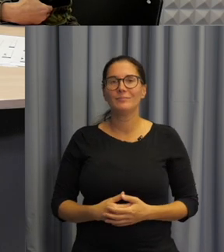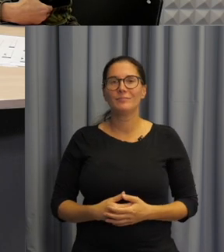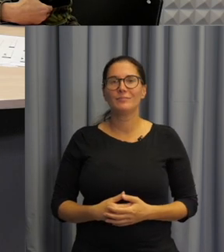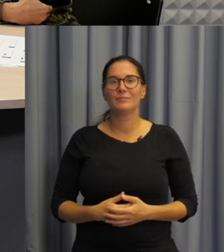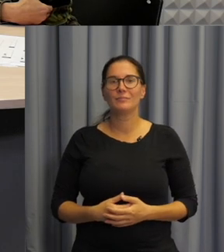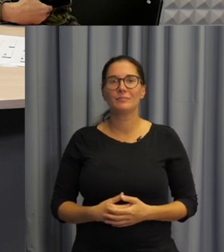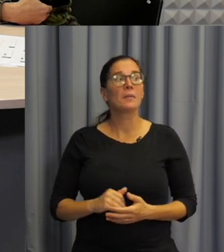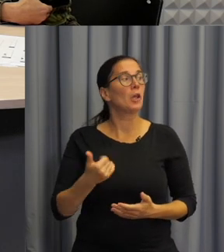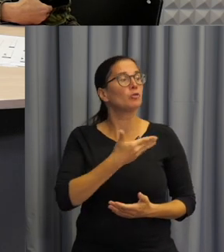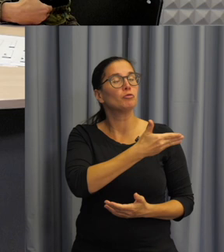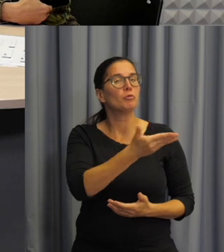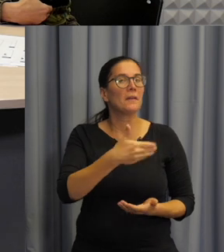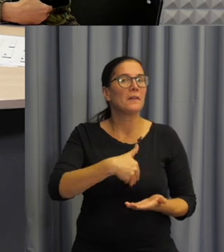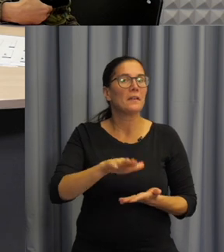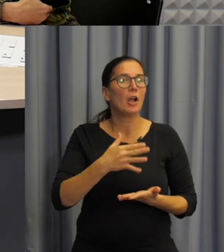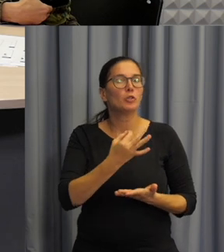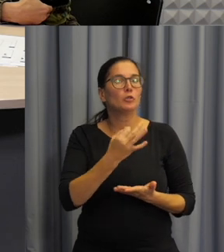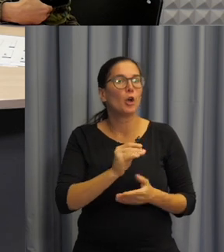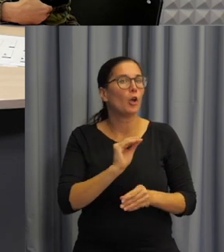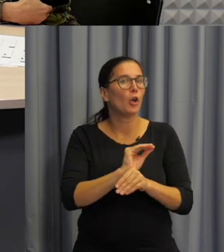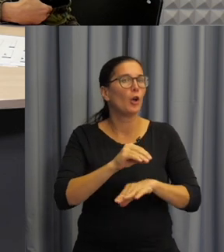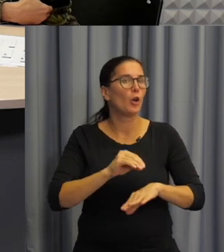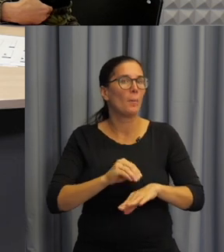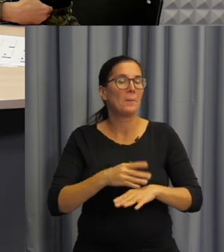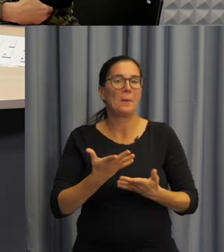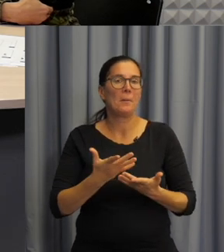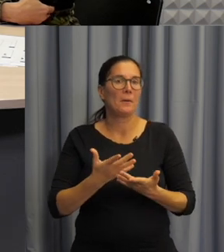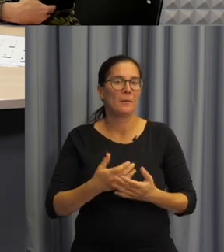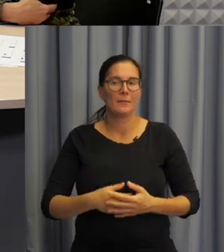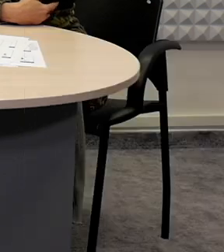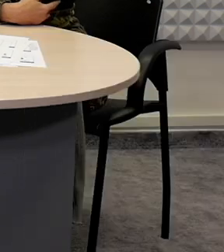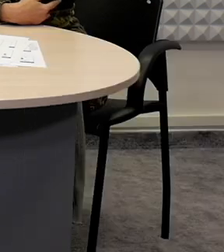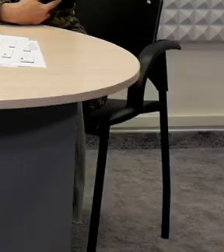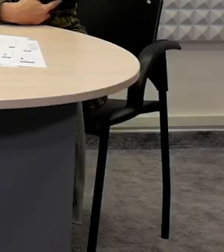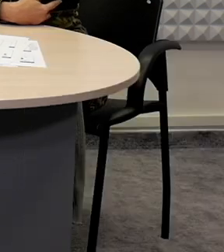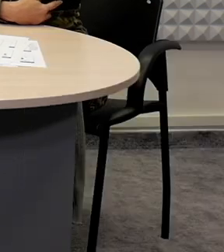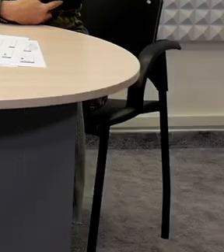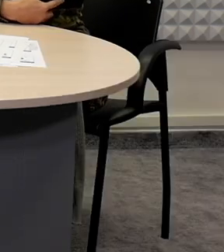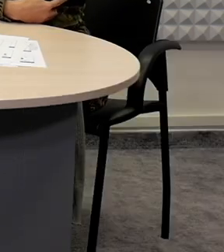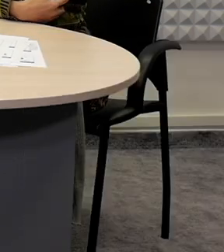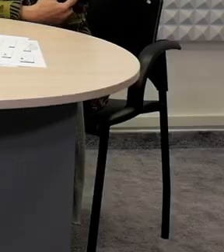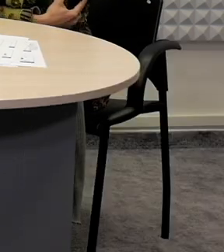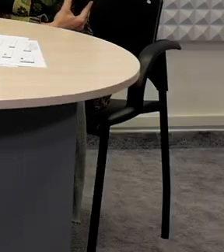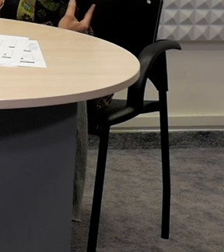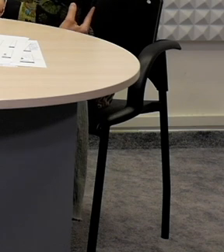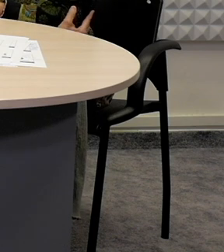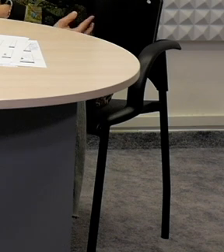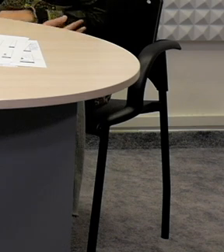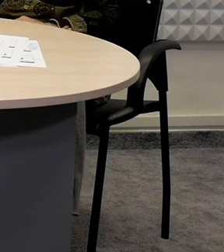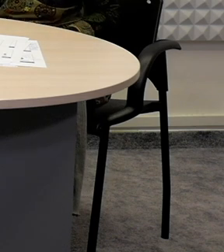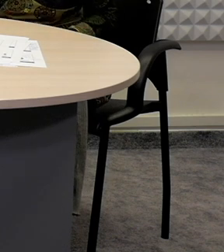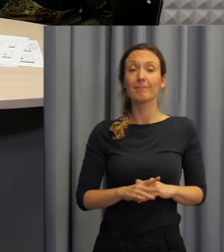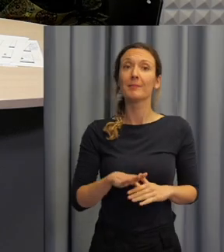Děkuju za tohle doplnění. Díky. Vyzuji ještě kolegyně, jestli mají nějaký další komentář nebo poznámku. Já bych chtěla poděkovat za